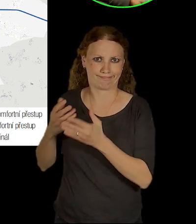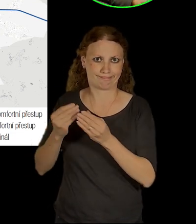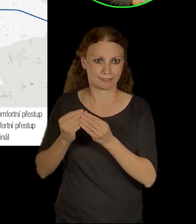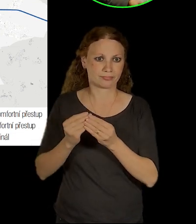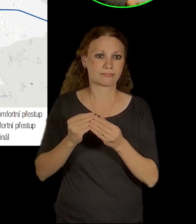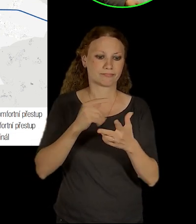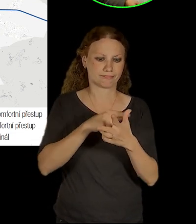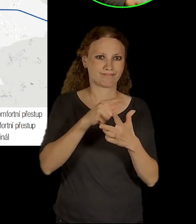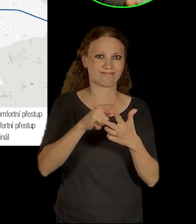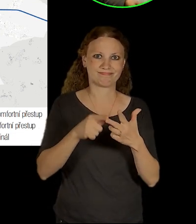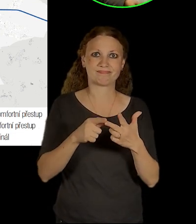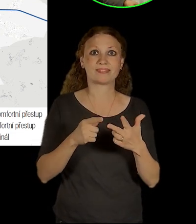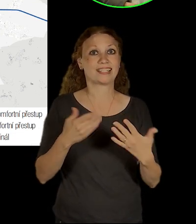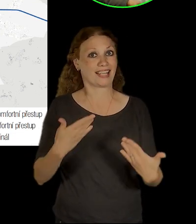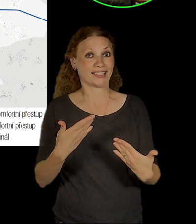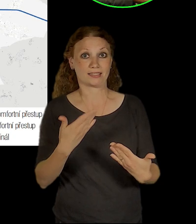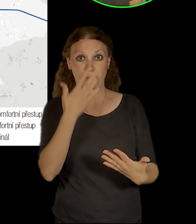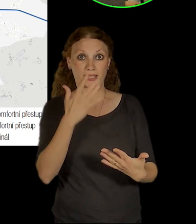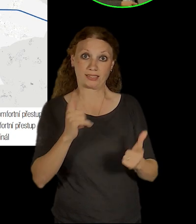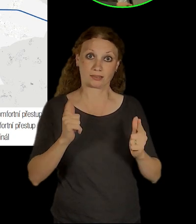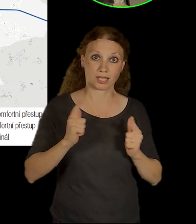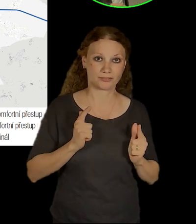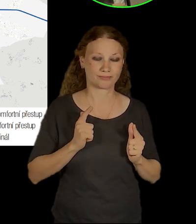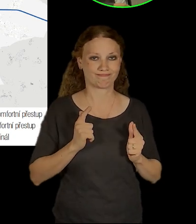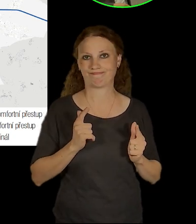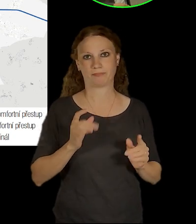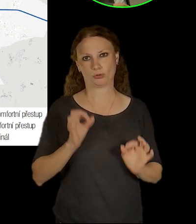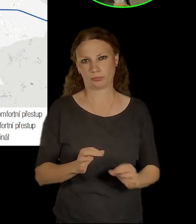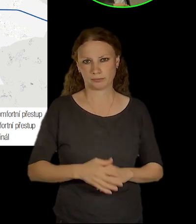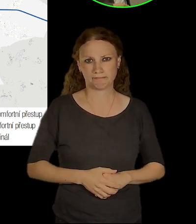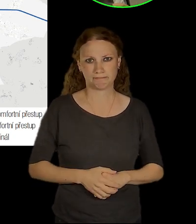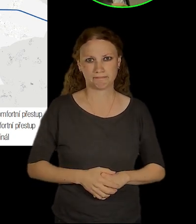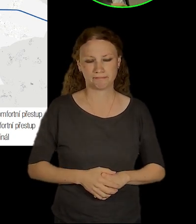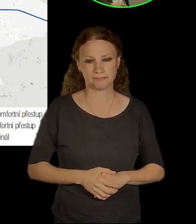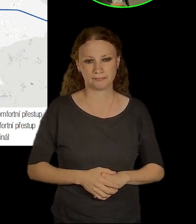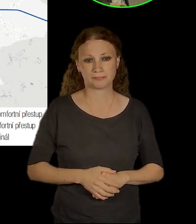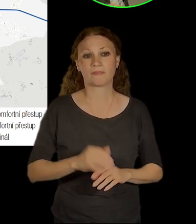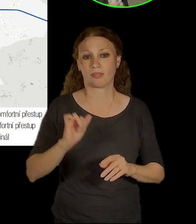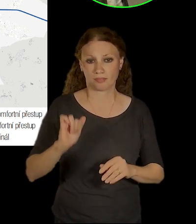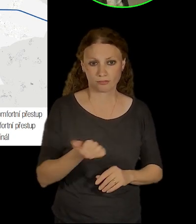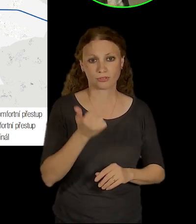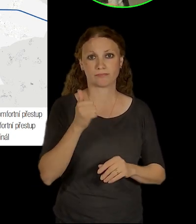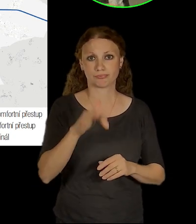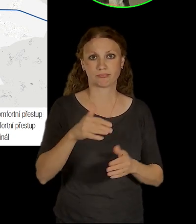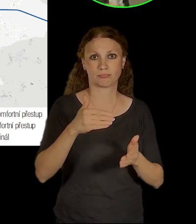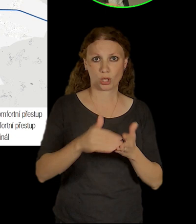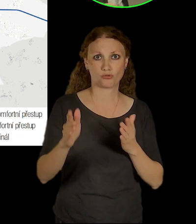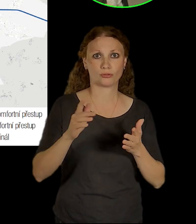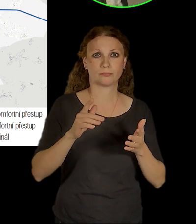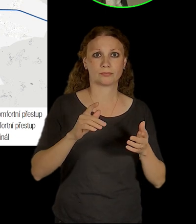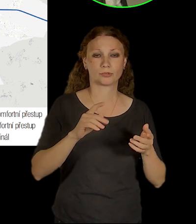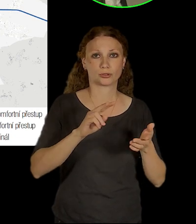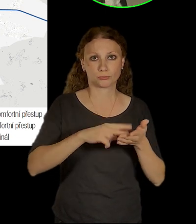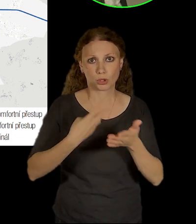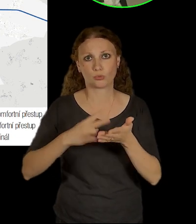nádraží dnes není v úplně dobrém stavu. A do toho tady máme ještě několik dalších přestupů, které ale vlastně